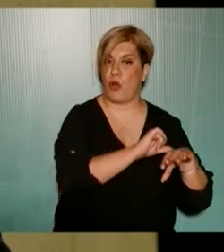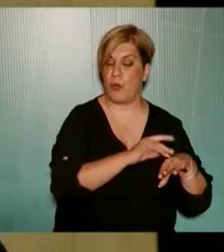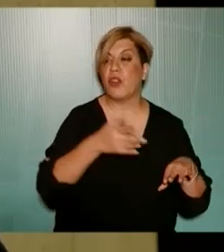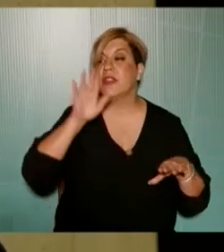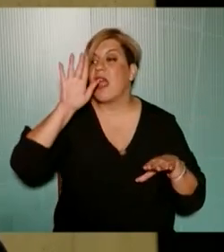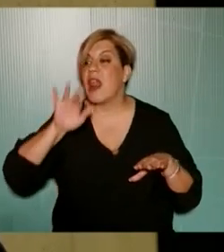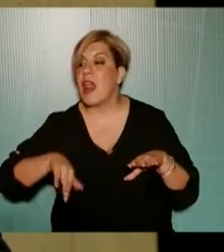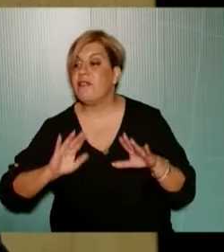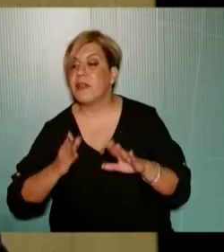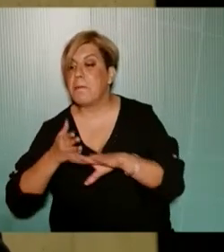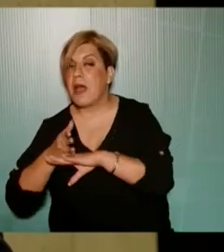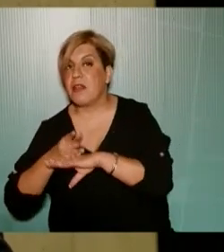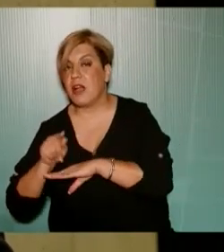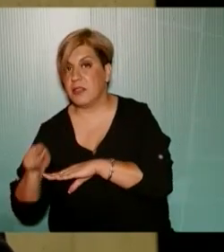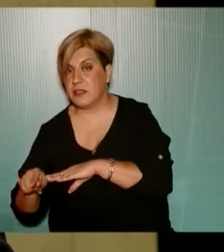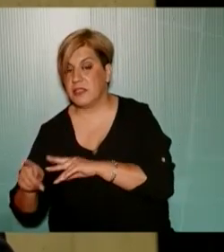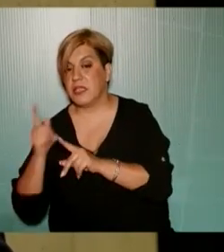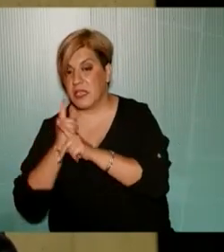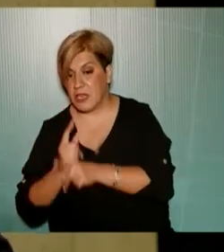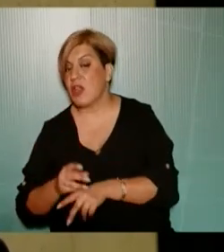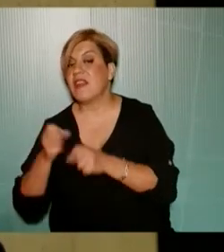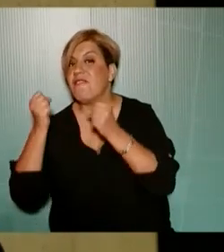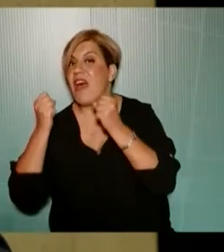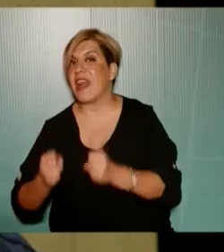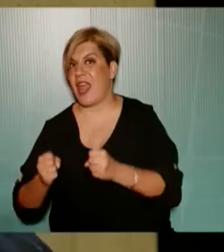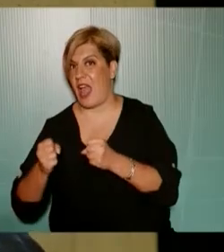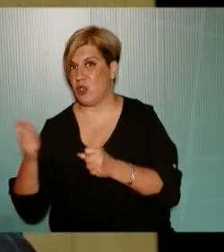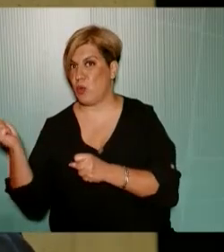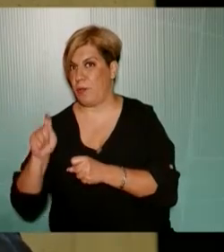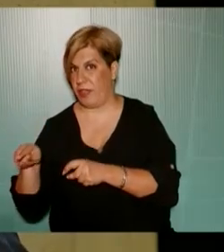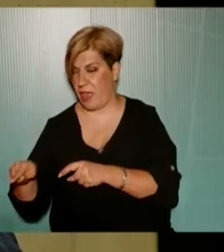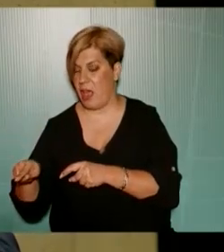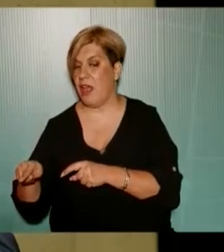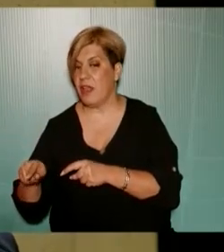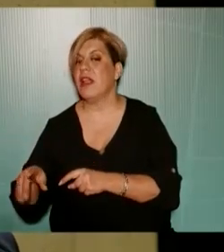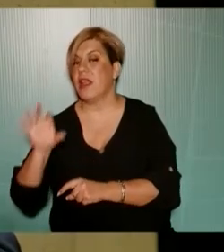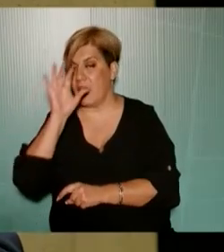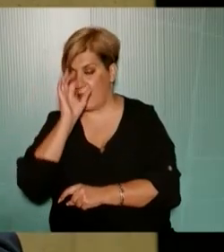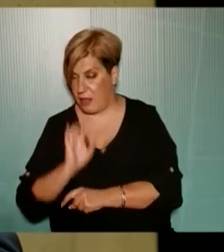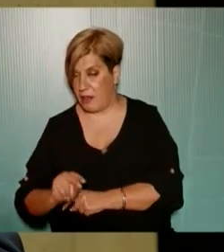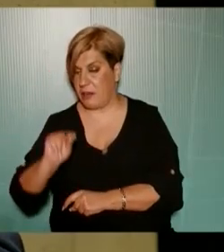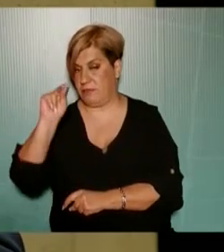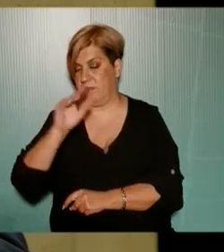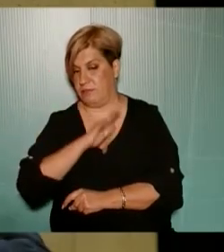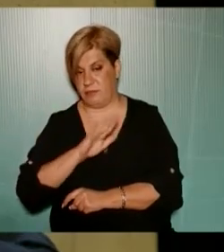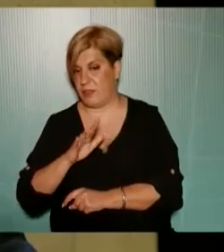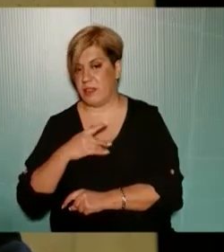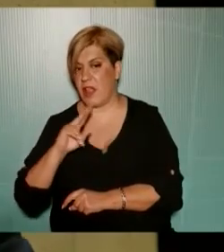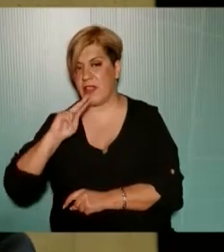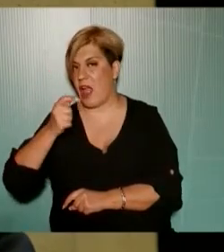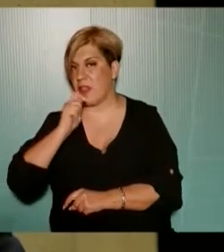τις τελευταίες παρεμβάσεις μας κυρίως τα ογκώδη γι' αυτό το λόγο και ειλικρινά σας λέω δεν είναι